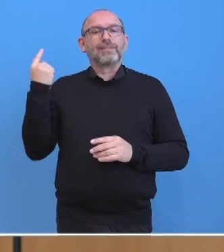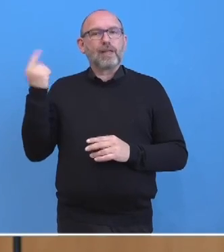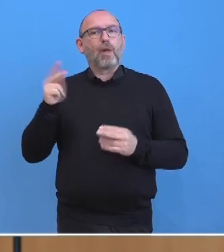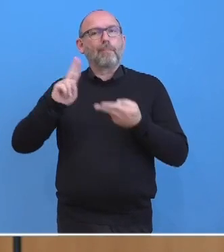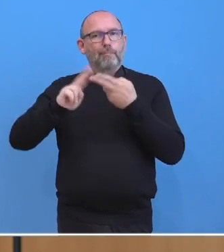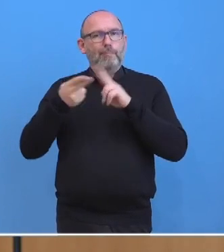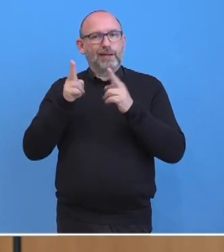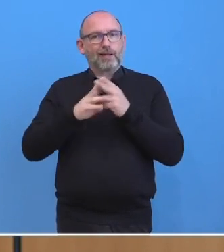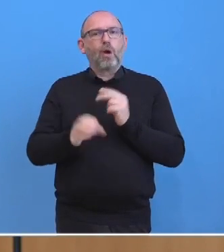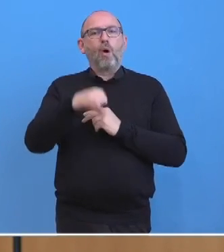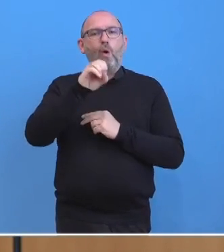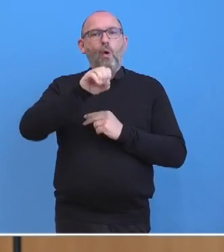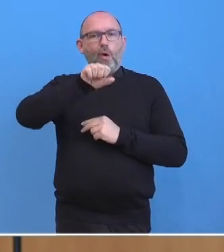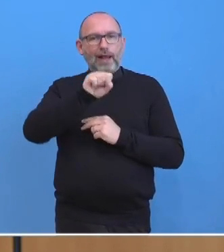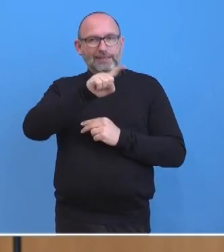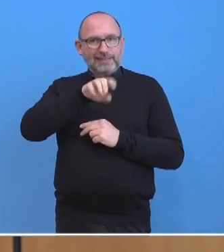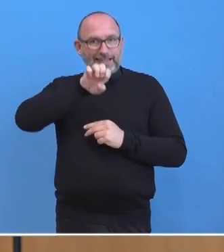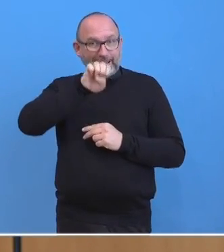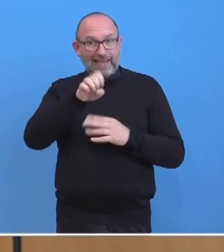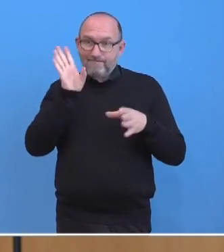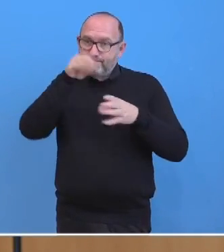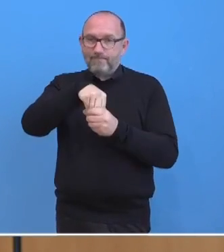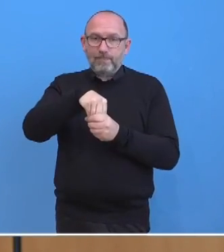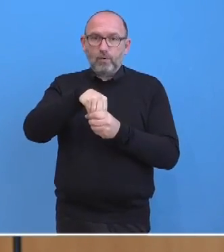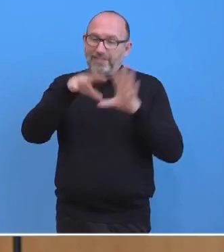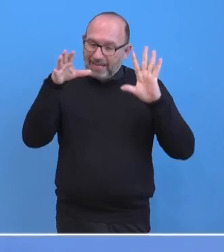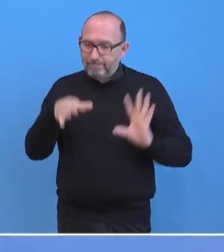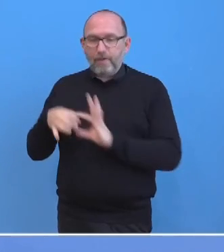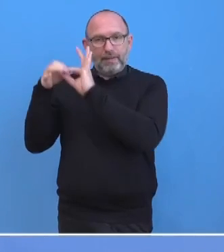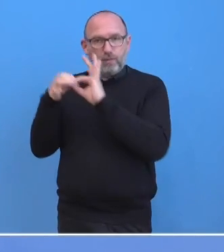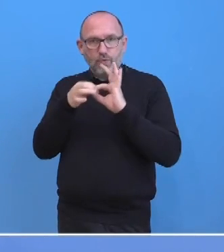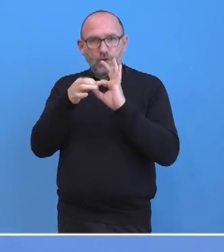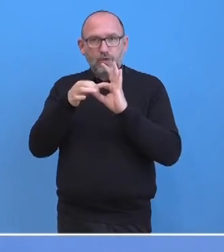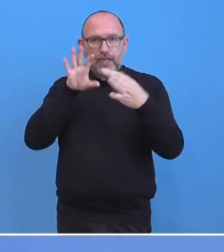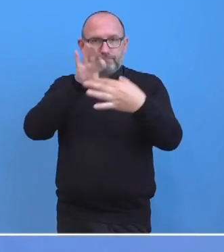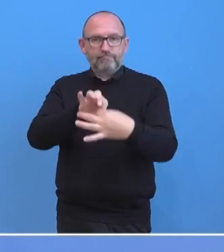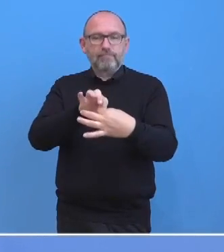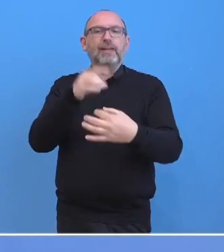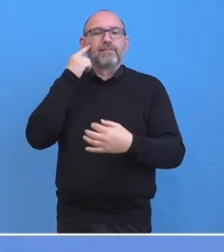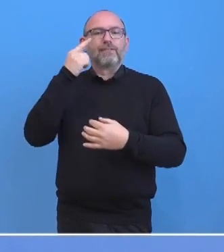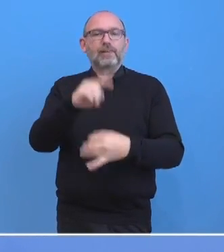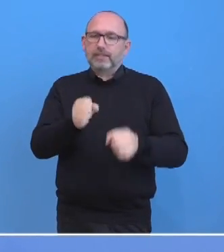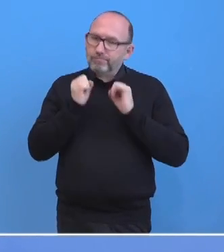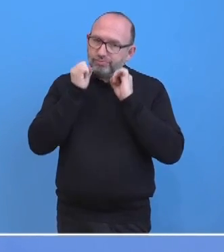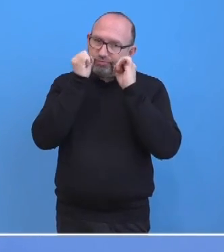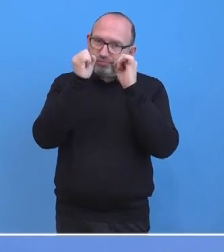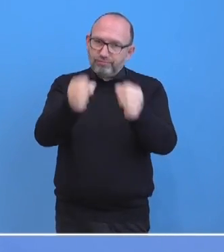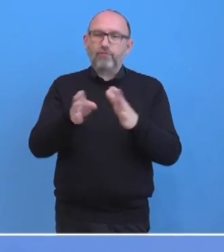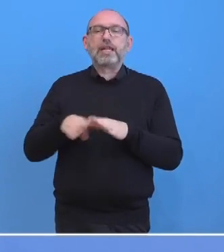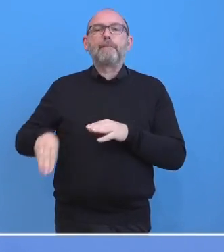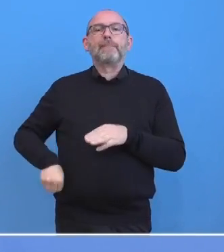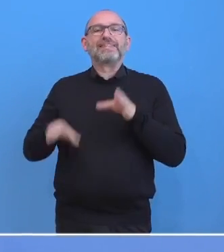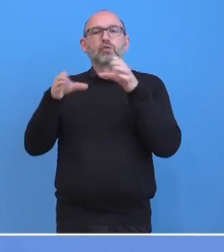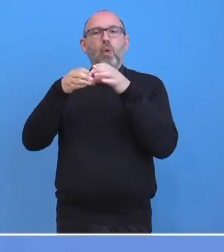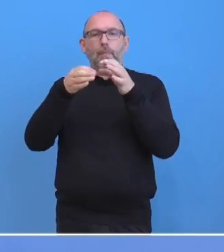OSZE und über diesen Kanal sozusagen eingebunden in die Bemühungen der OSZE, der Minsk-Gruppe in der